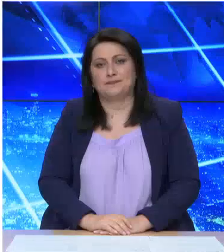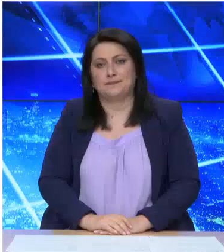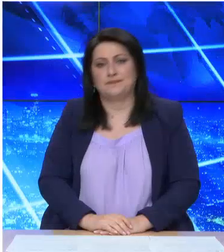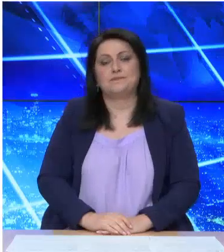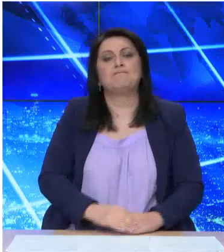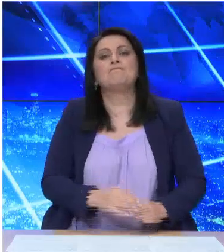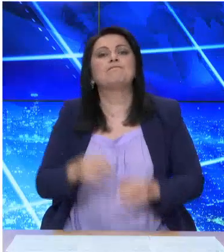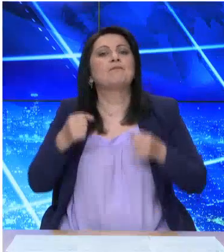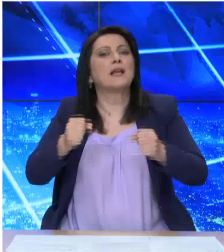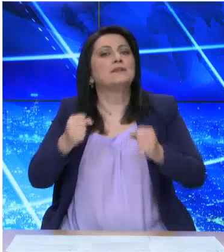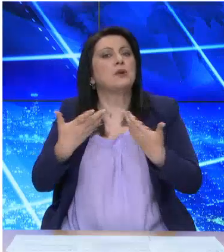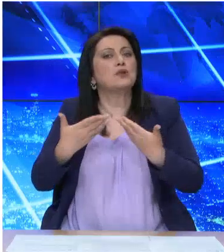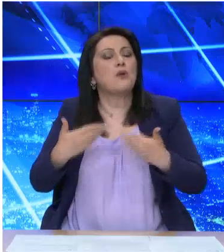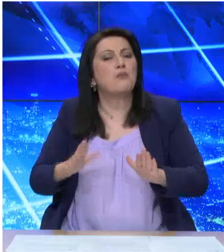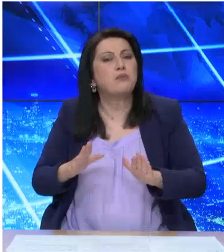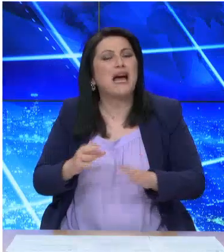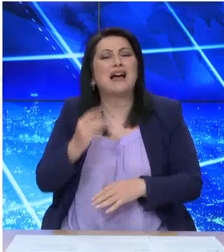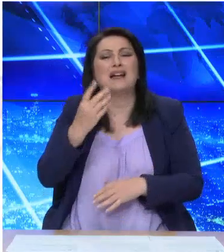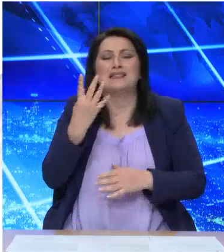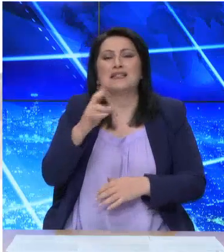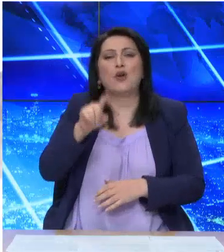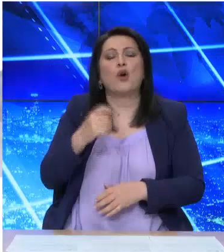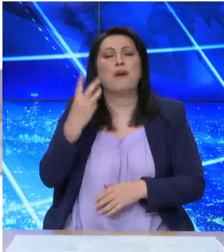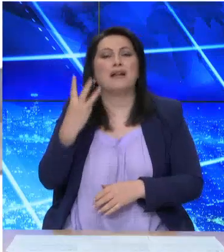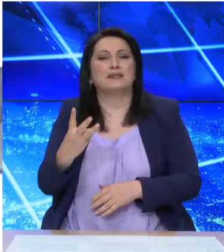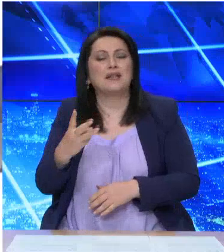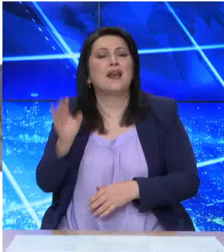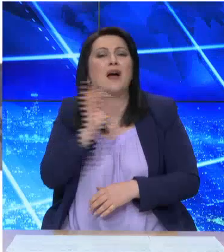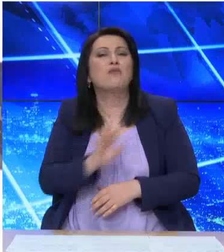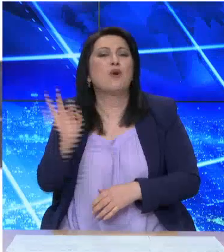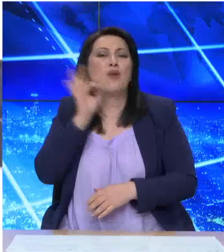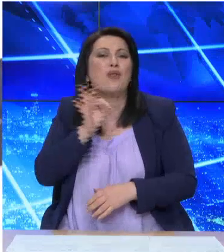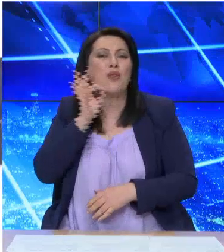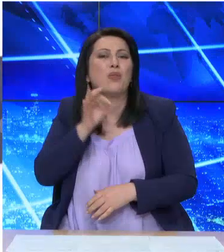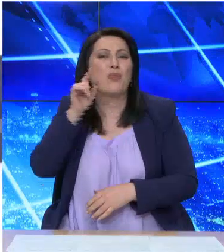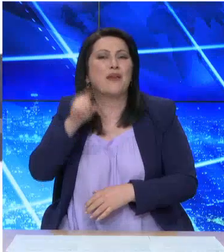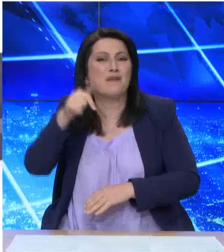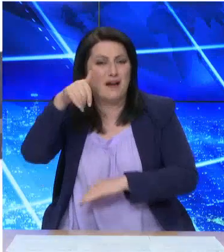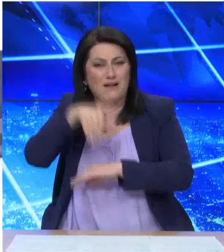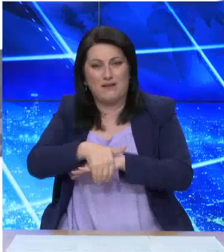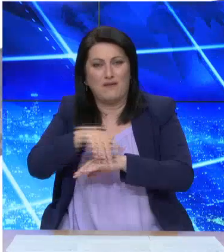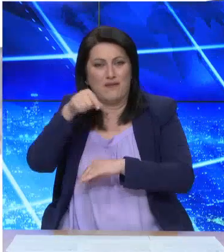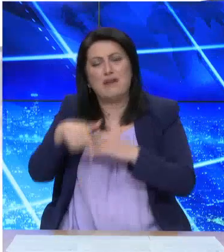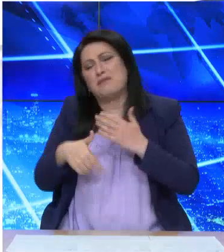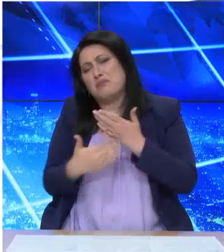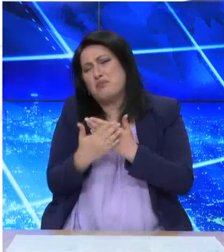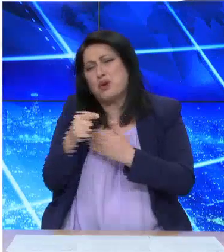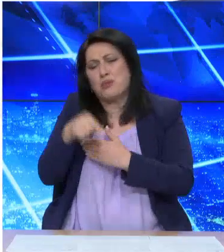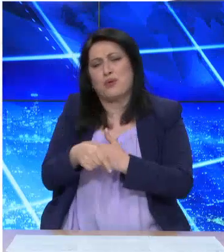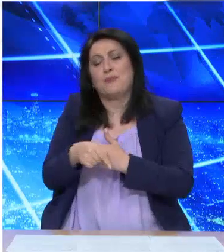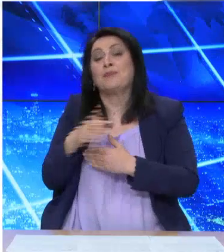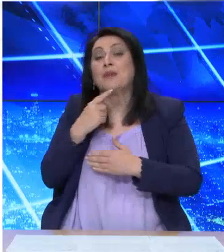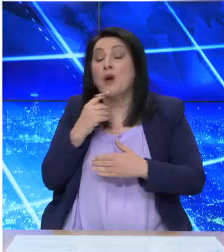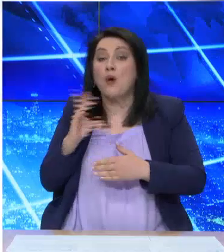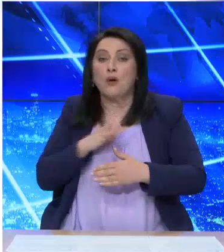Συσμική δόνηση με κέδους 4,3 βαθμών της κλίμακας Ρίχτερ ταρακούνισε τη νύχτα την περιοχή της Θήβας προκαλώντας